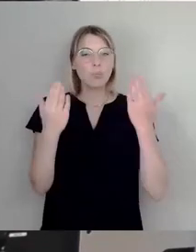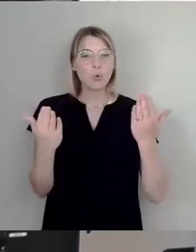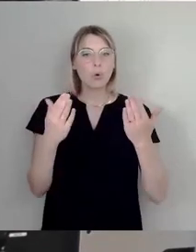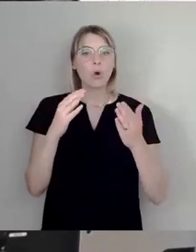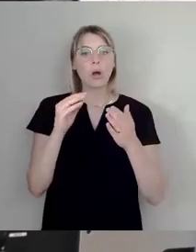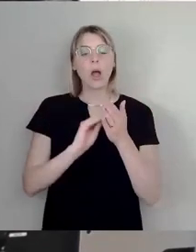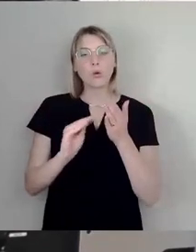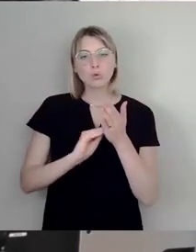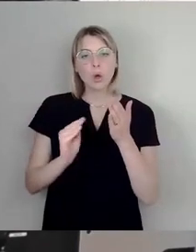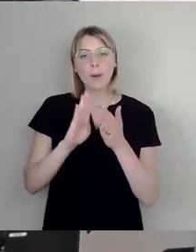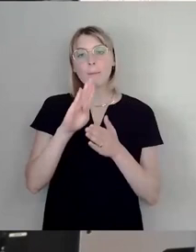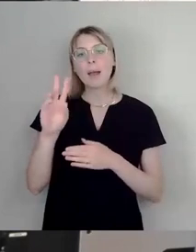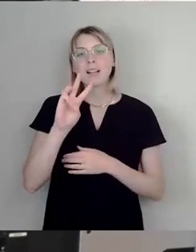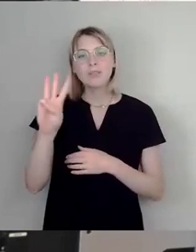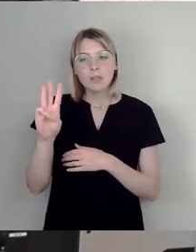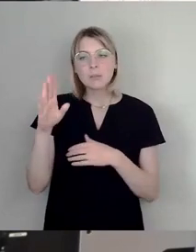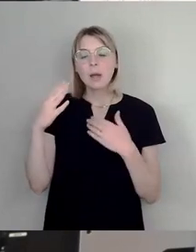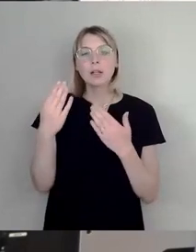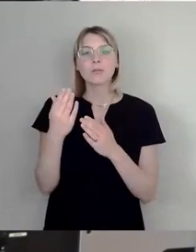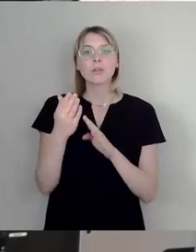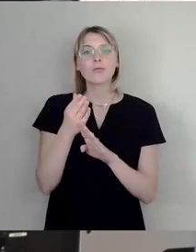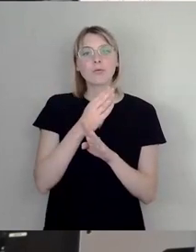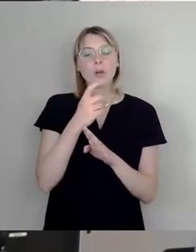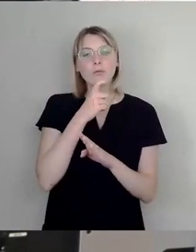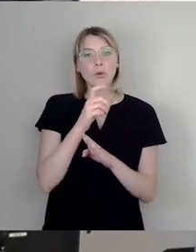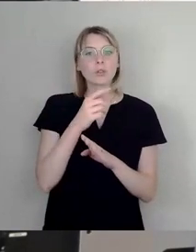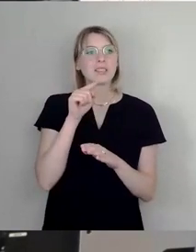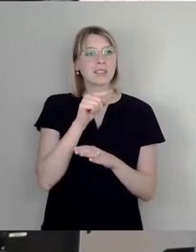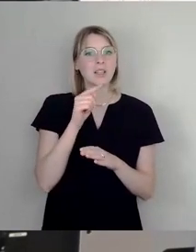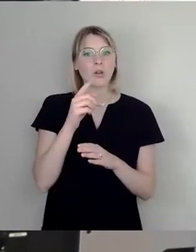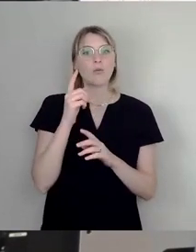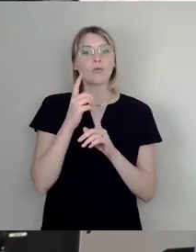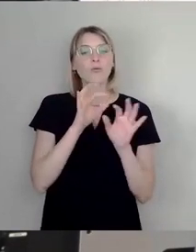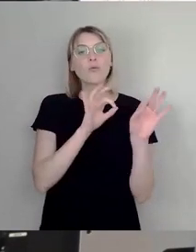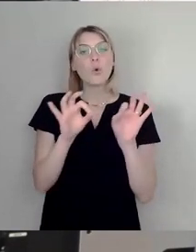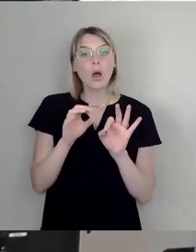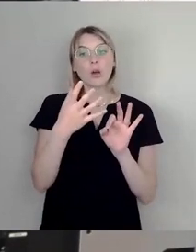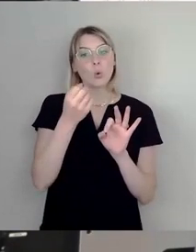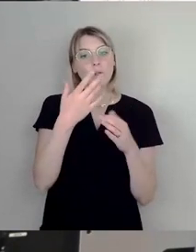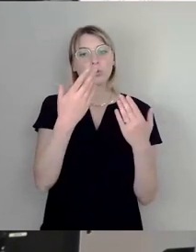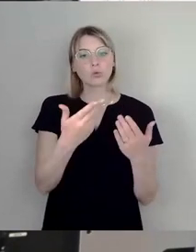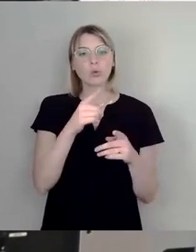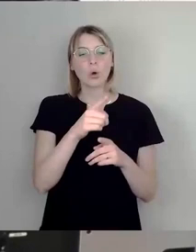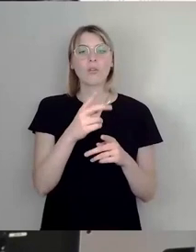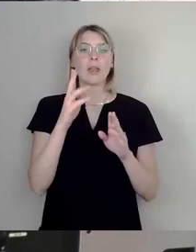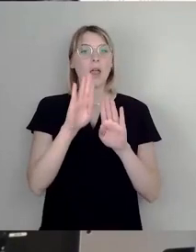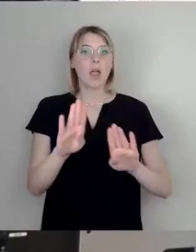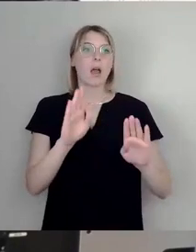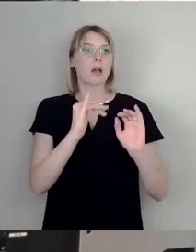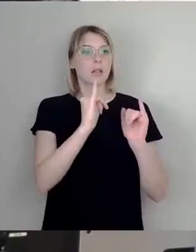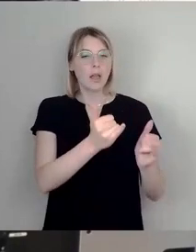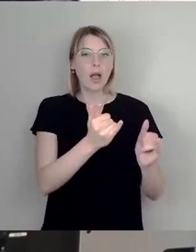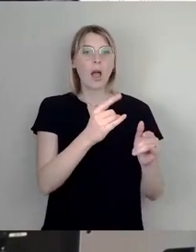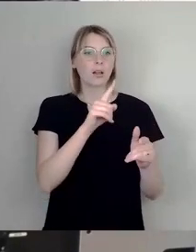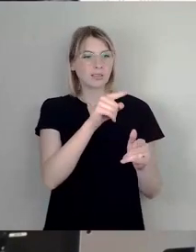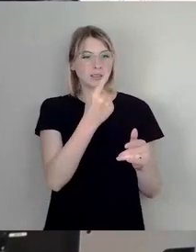die in ihren Vorworten den Führer gehuldigt haben und sowas hier eine höhere Erbarkeit haben als im Prinzip eine Künstlerin